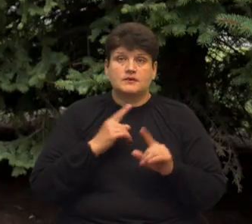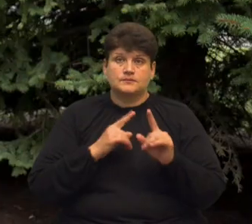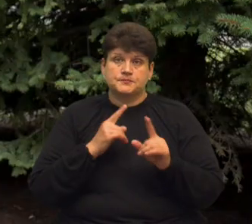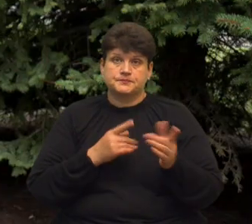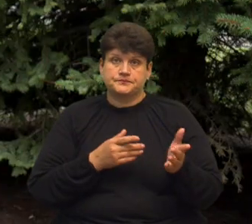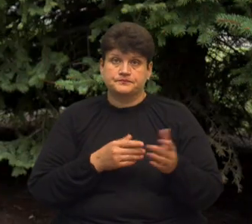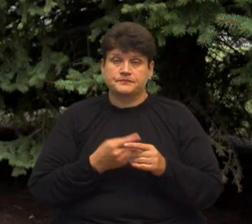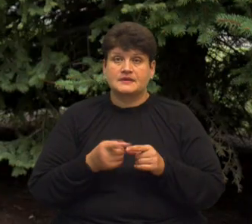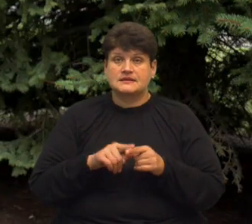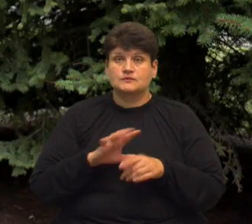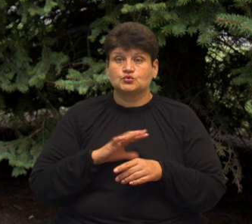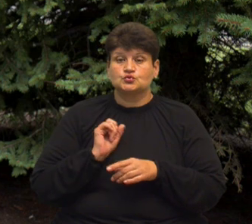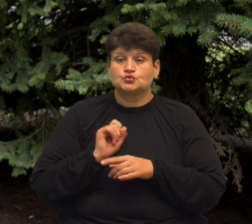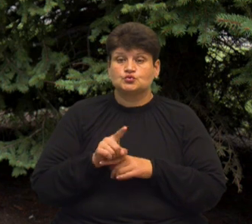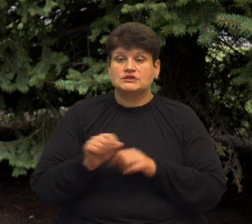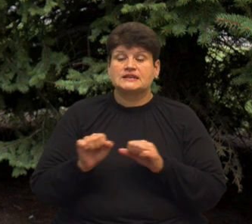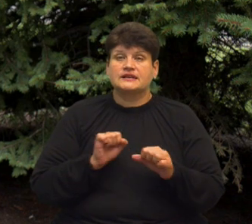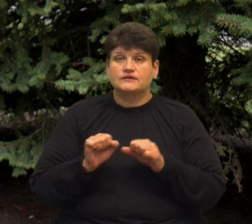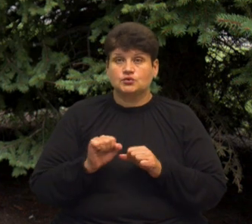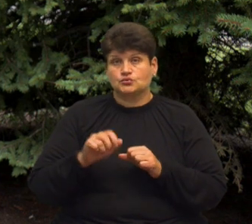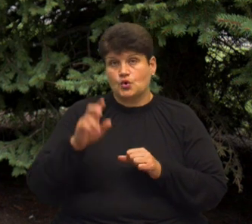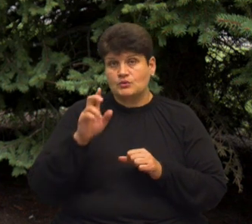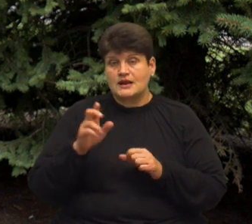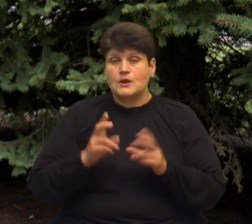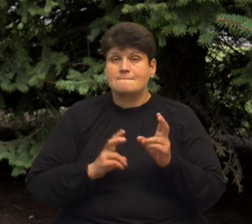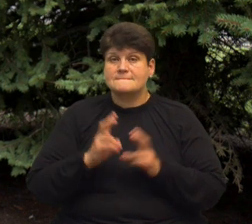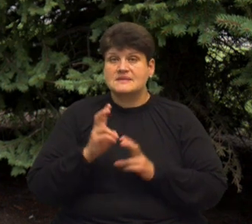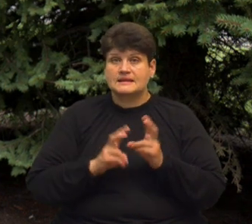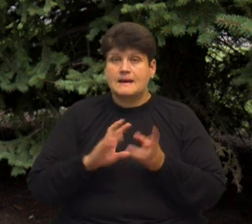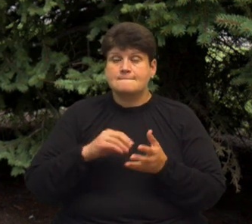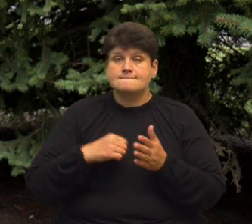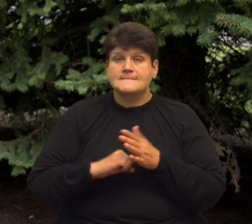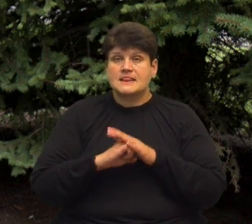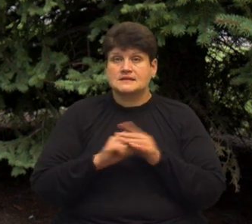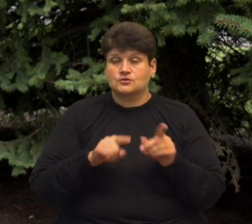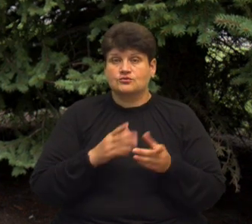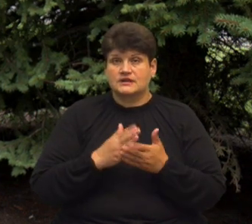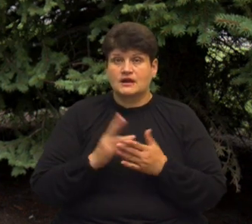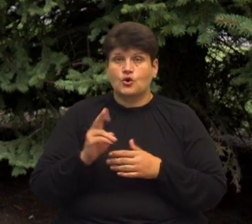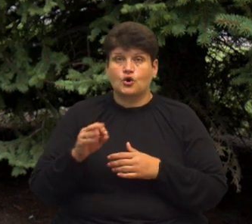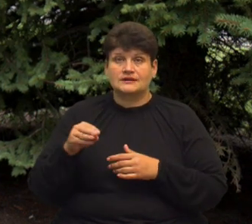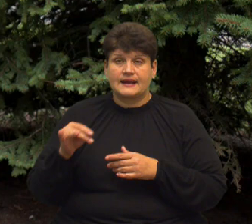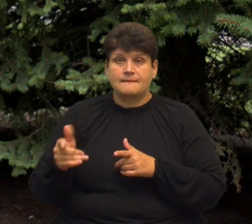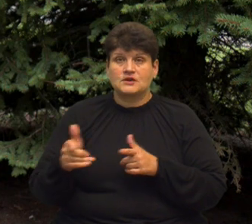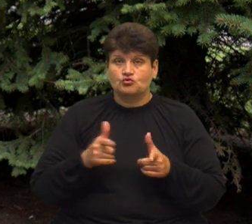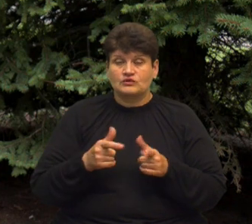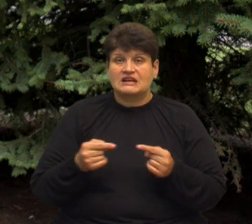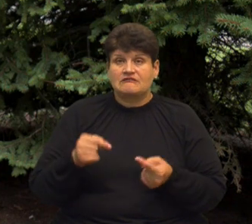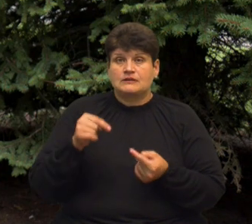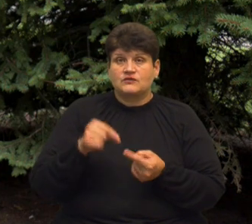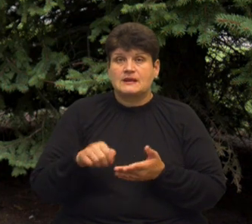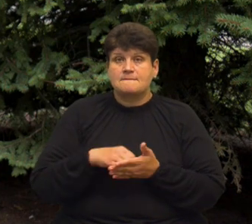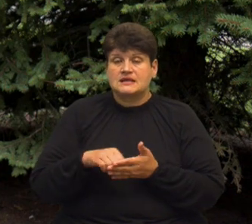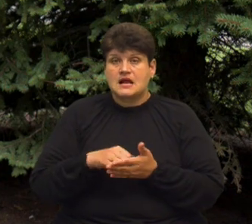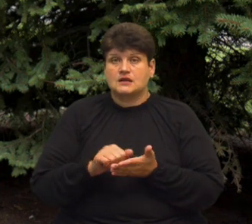«Дано було доручення керівнику комунального підприємства, на балансі якого знаходиться ця котельня, підготувати відповідні матеріали,